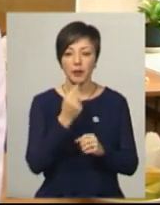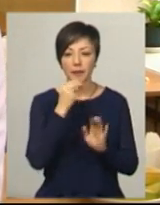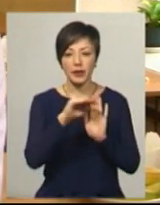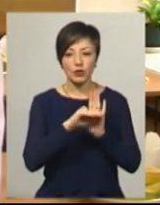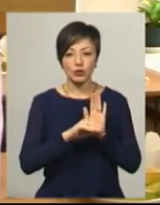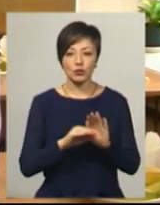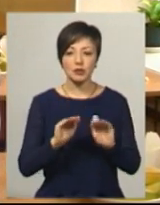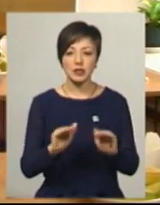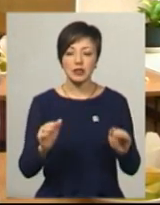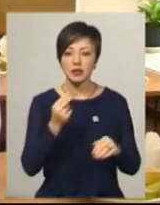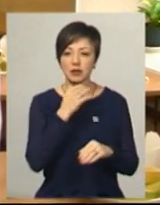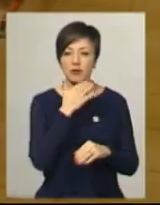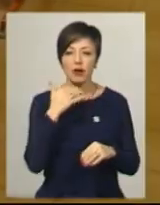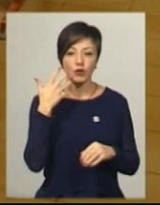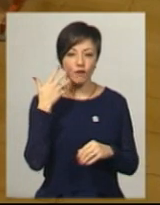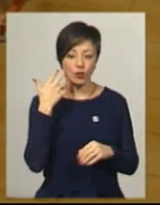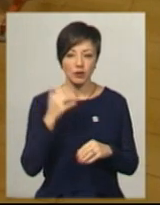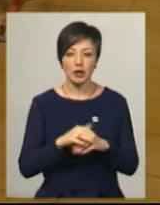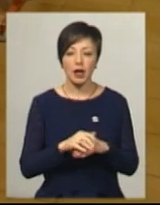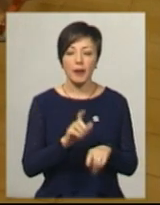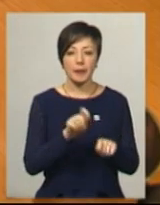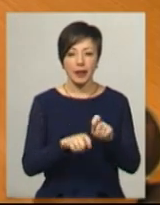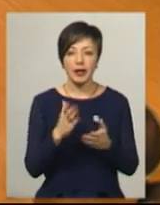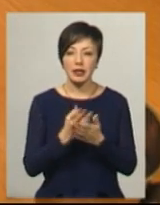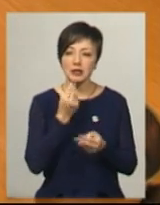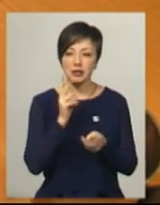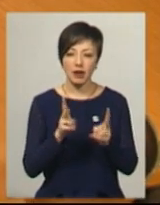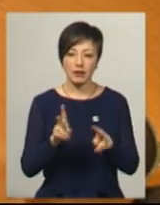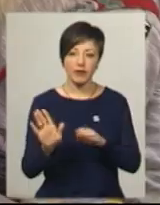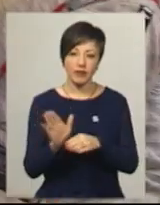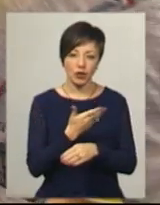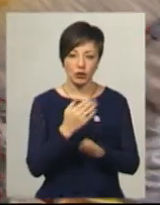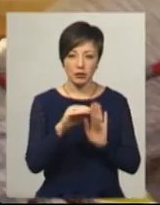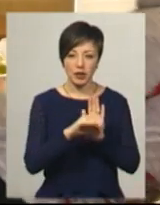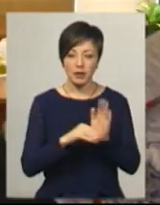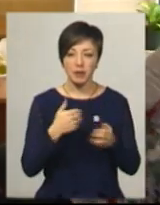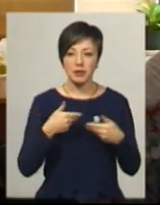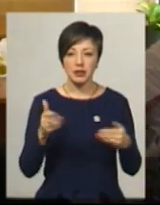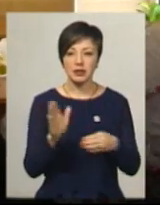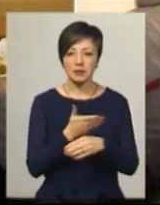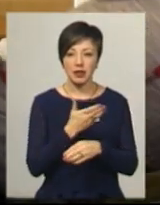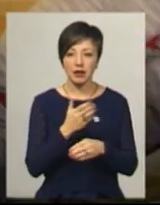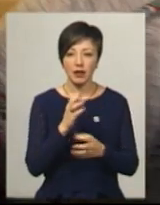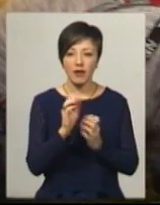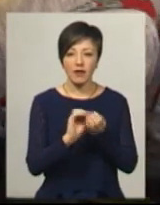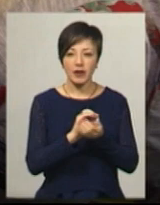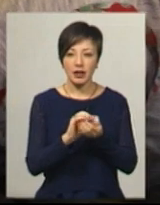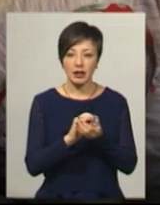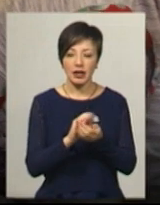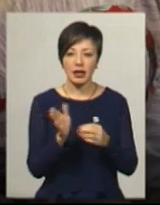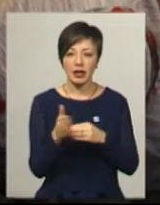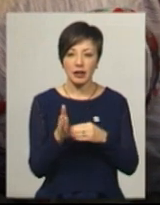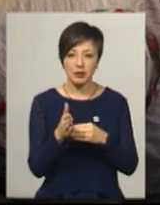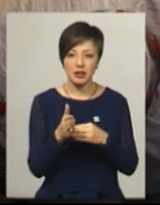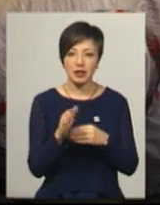на те, щоб діти їли дуже багато фруктів. Після моніторингу є страви, які вилучили з меню. Ми забрали фрикадельки рибні